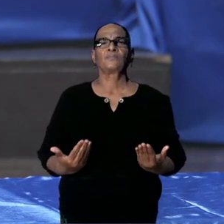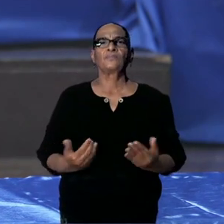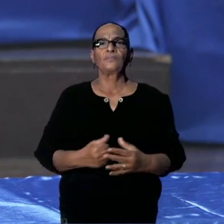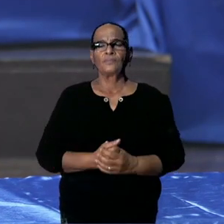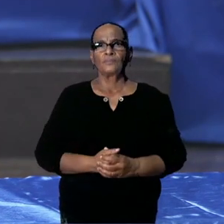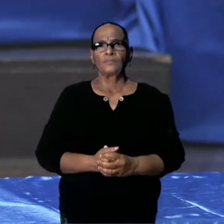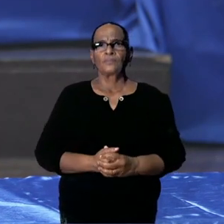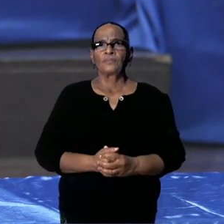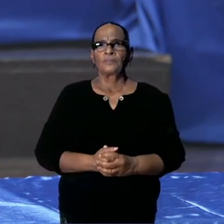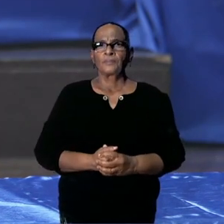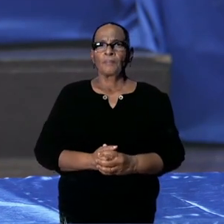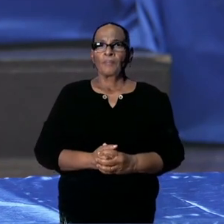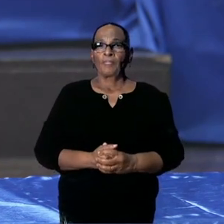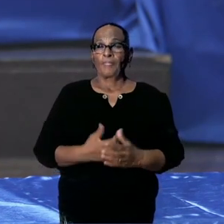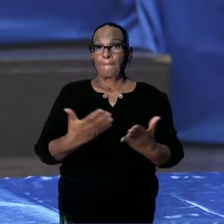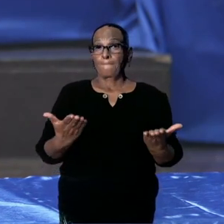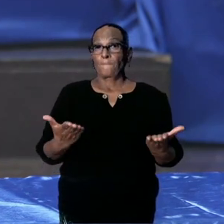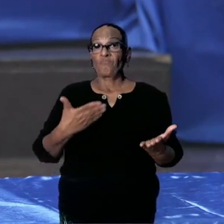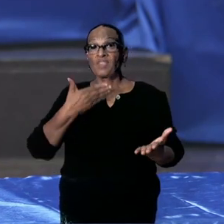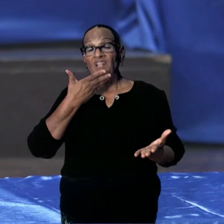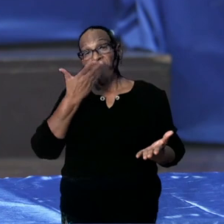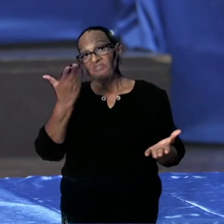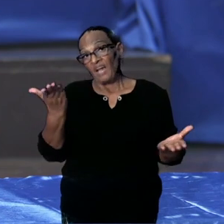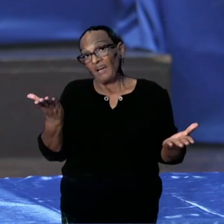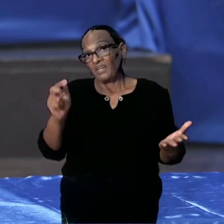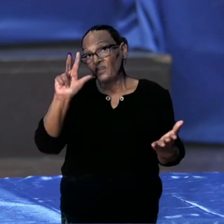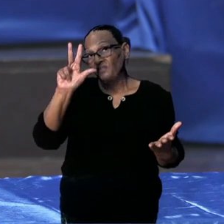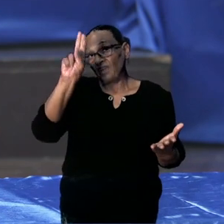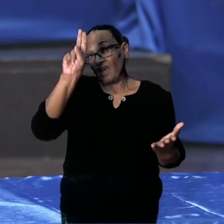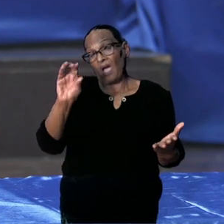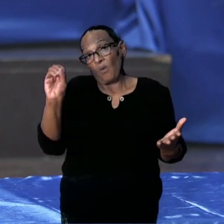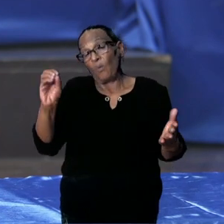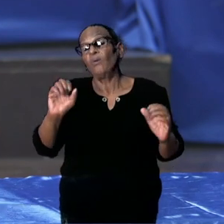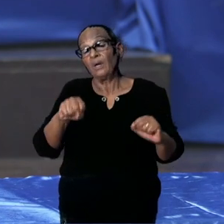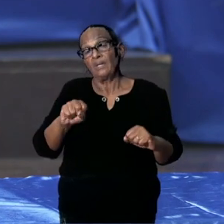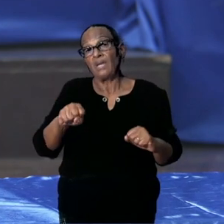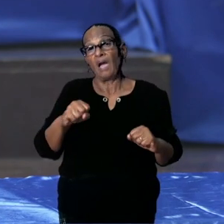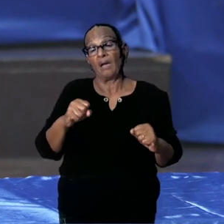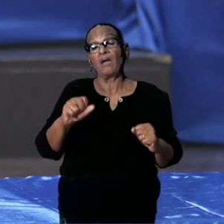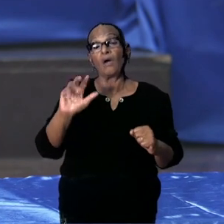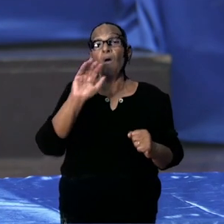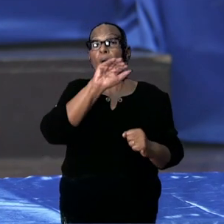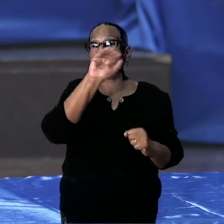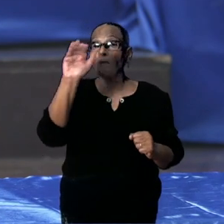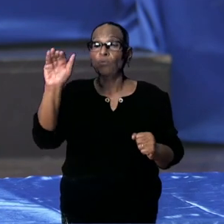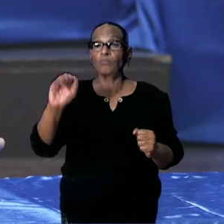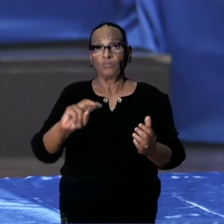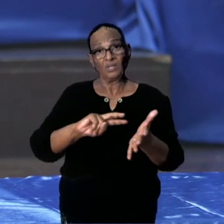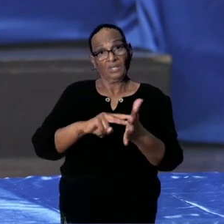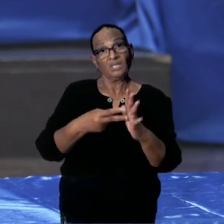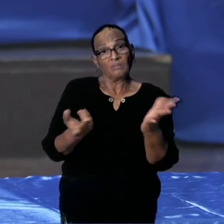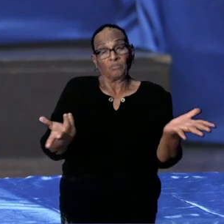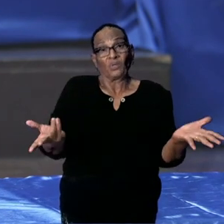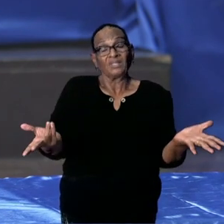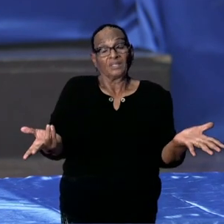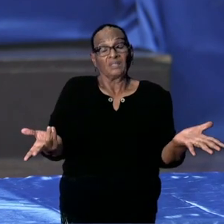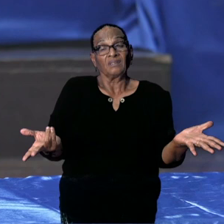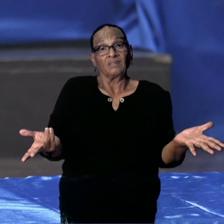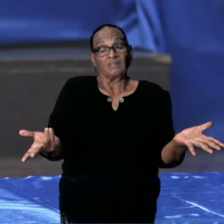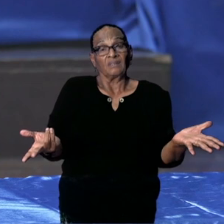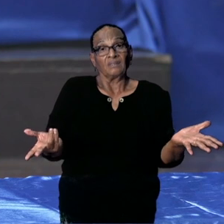tot de vraag over, ja, de WHO heeft inderdaad opgeroepen, en het is politiek, het is wereldpolitiek.